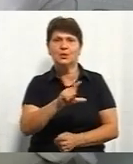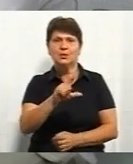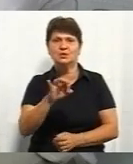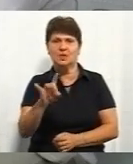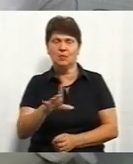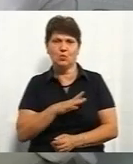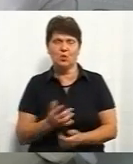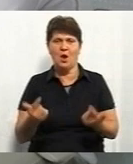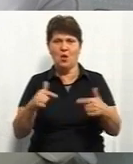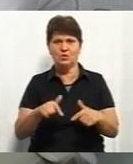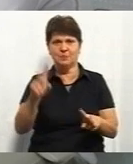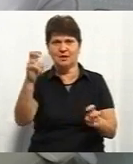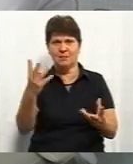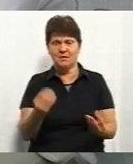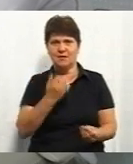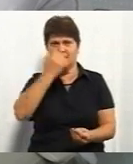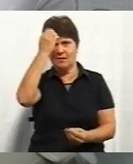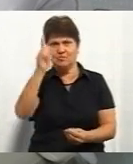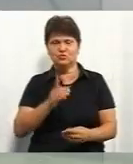гостями теми дня. Дякую, що завітали.